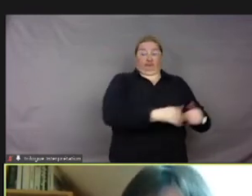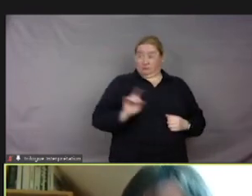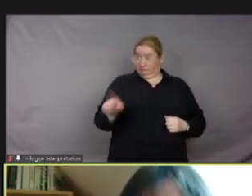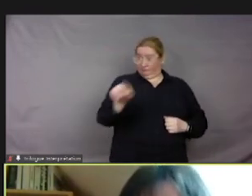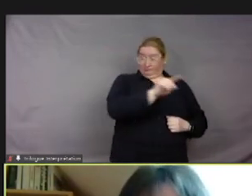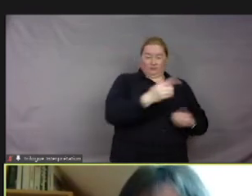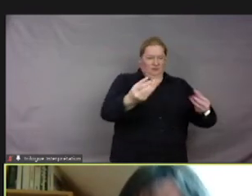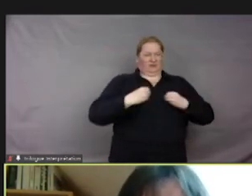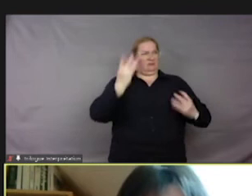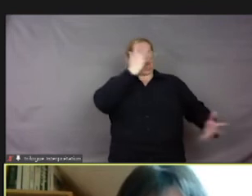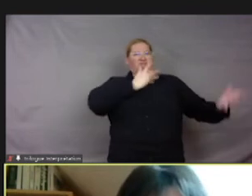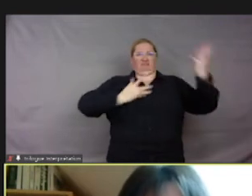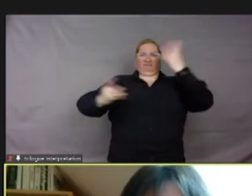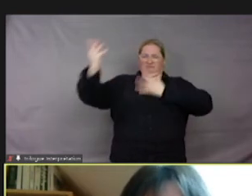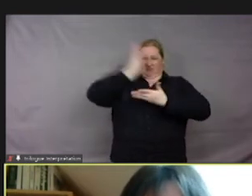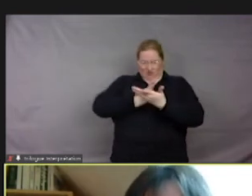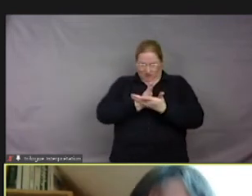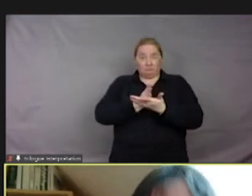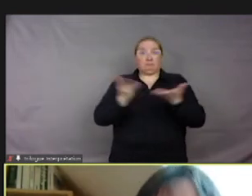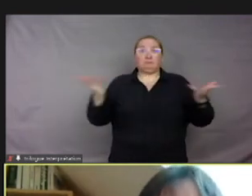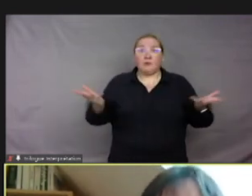ça brouille en quelque sorte son sens.